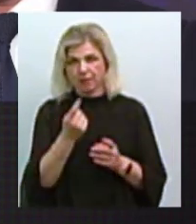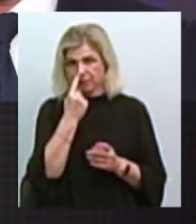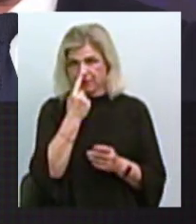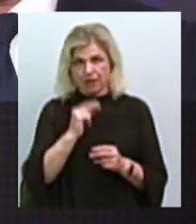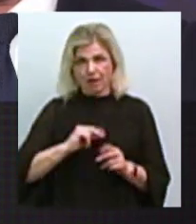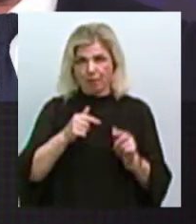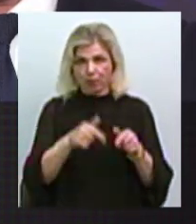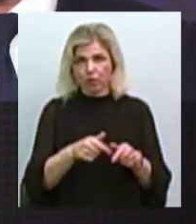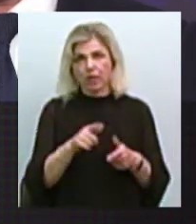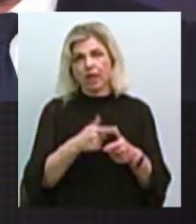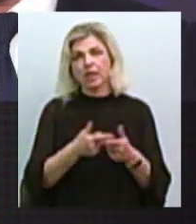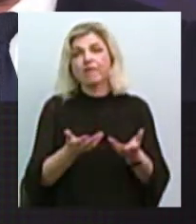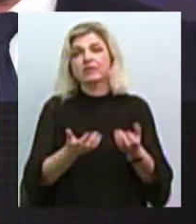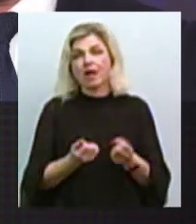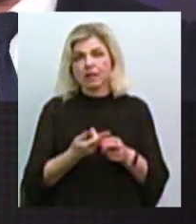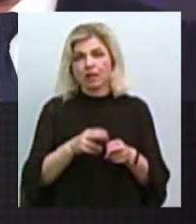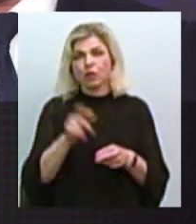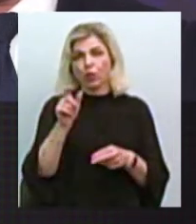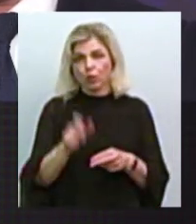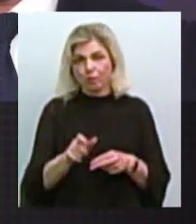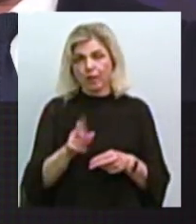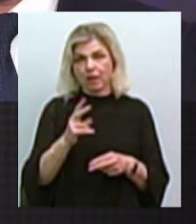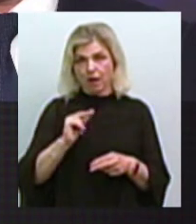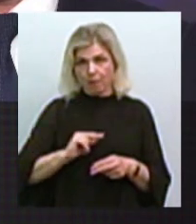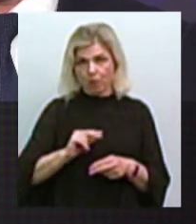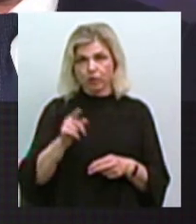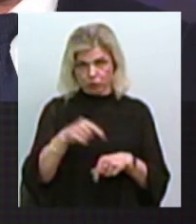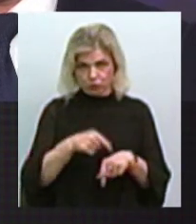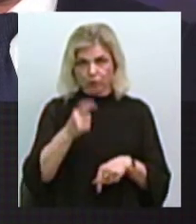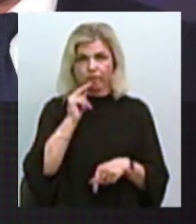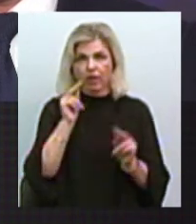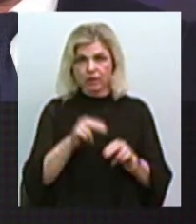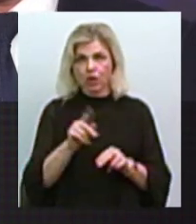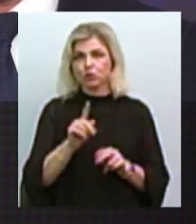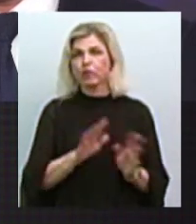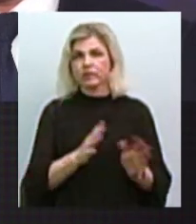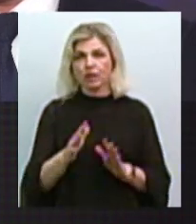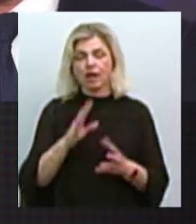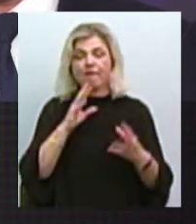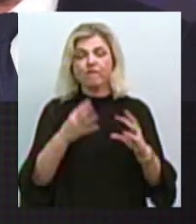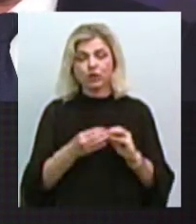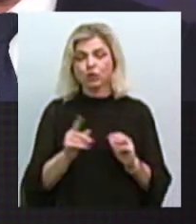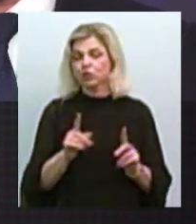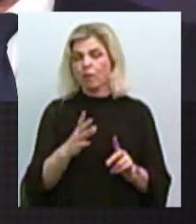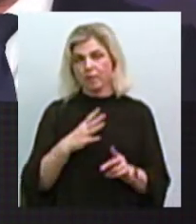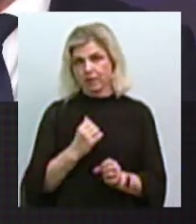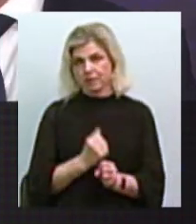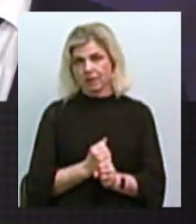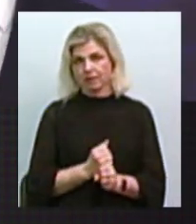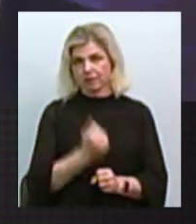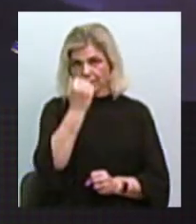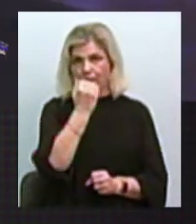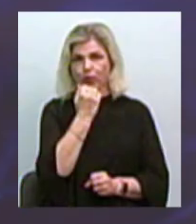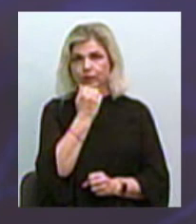цю людину на роботу і чи відчуваєте свою провину за те, що сталося? Які були висновки зроблені з усього цього? Дякую.